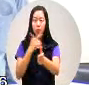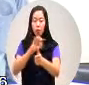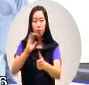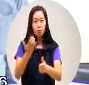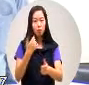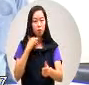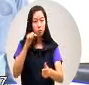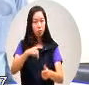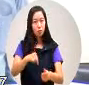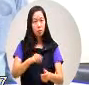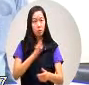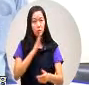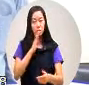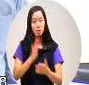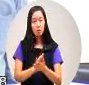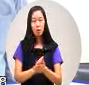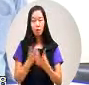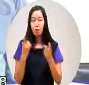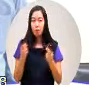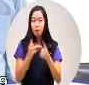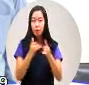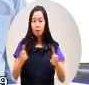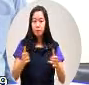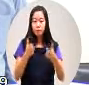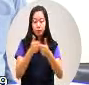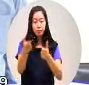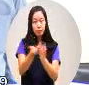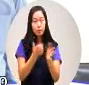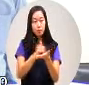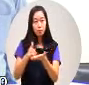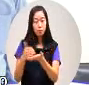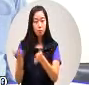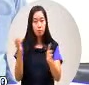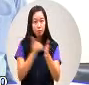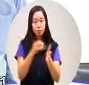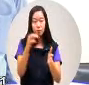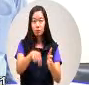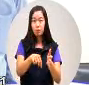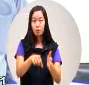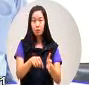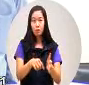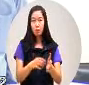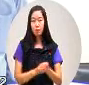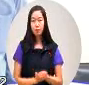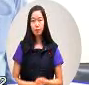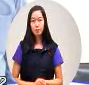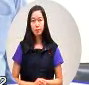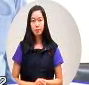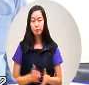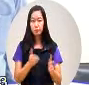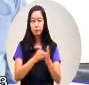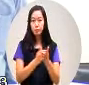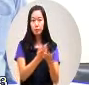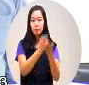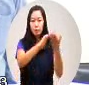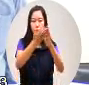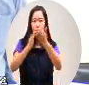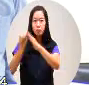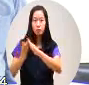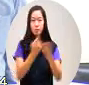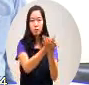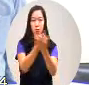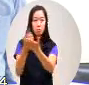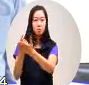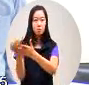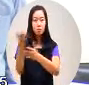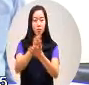但是这样严明会的预算到每一户竟然没有